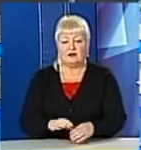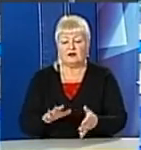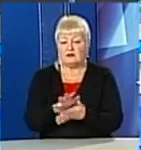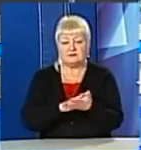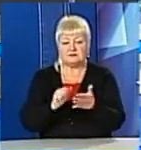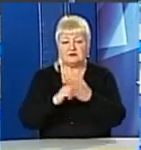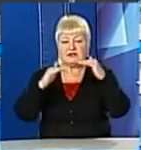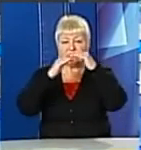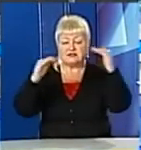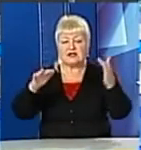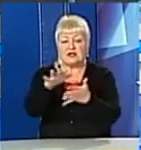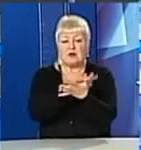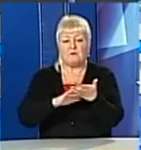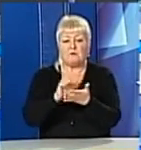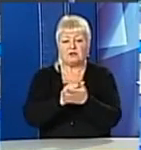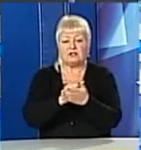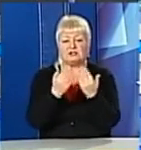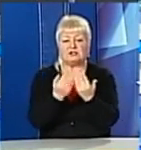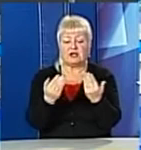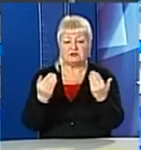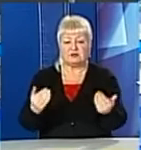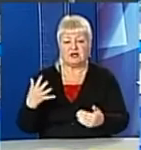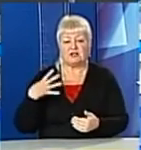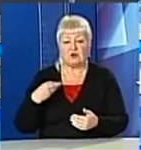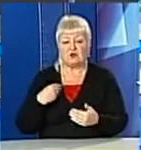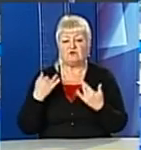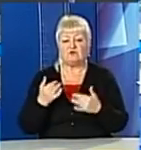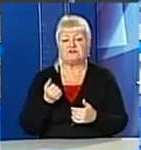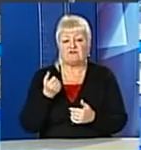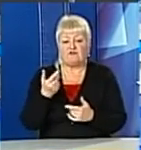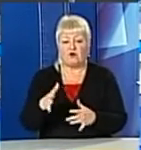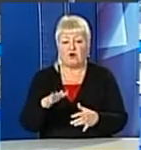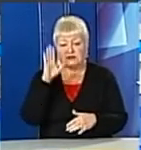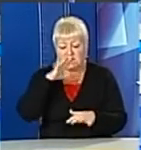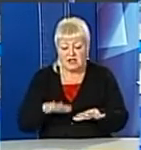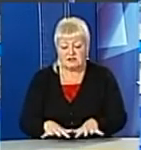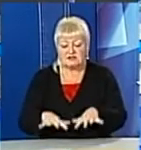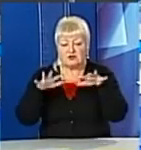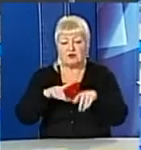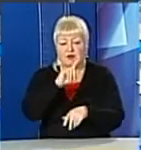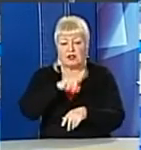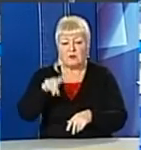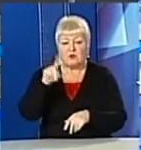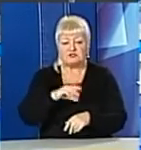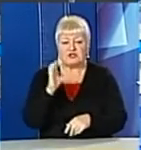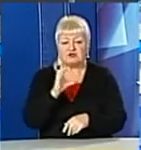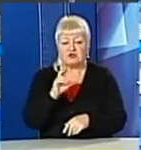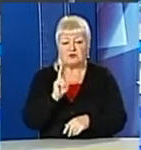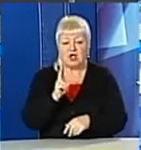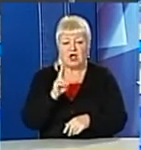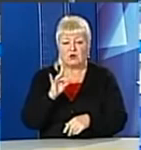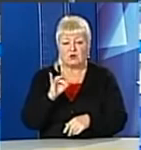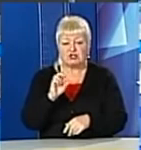понівичені оригінальні фрески та експонати. У Львові вже вкотре затопили музей Соломії Крушельницької. Зокрема,